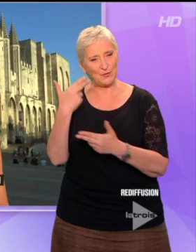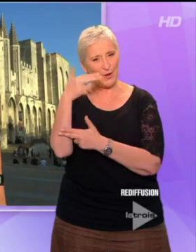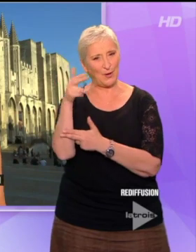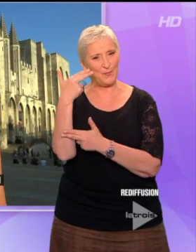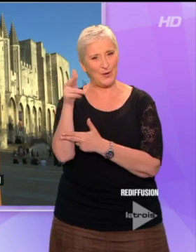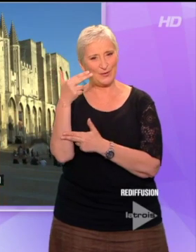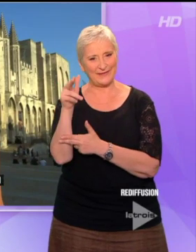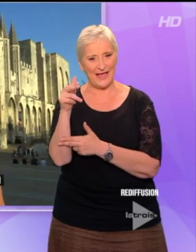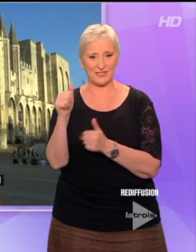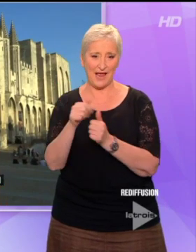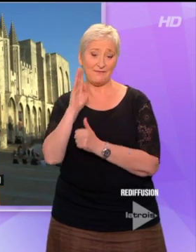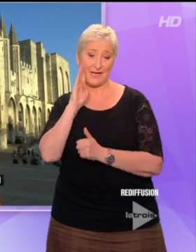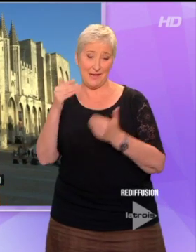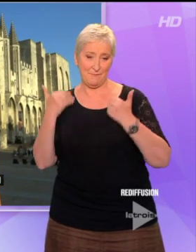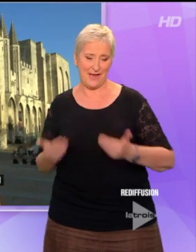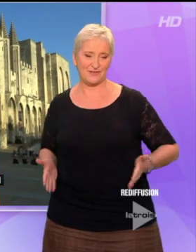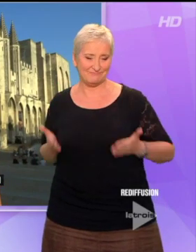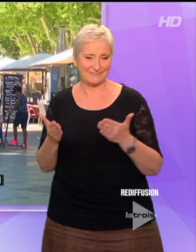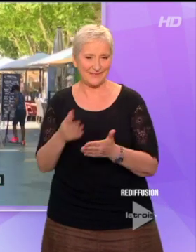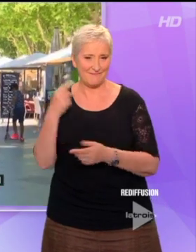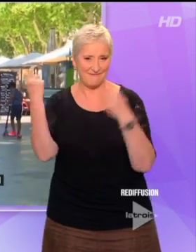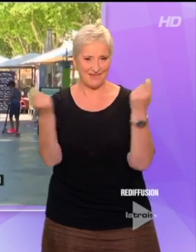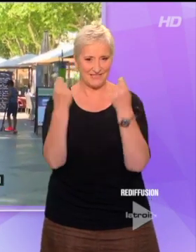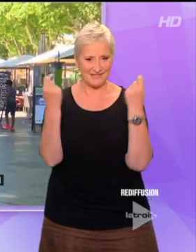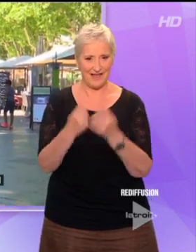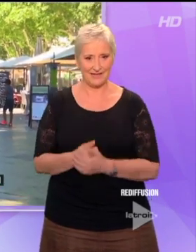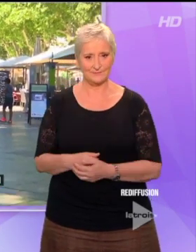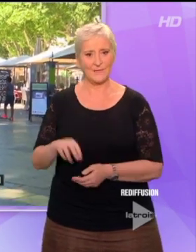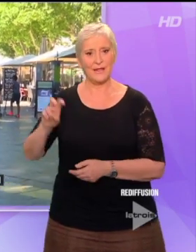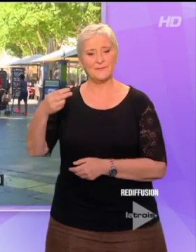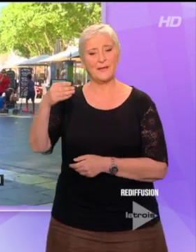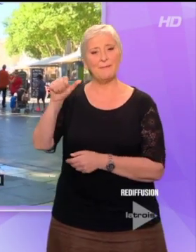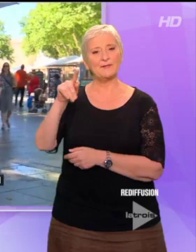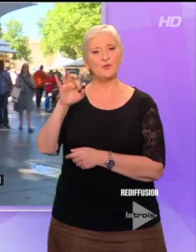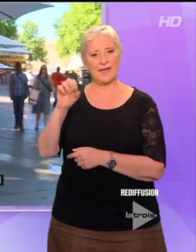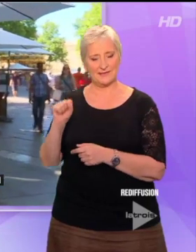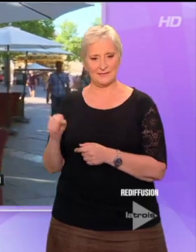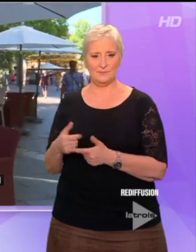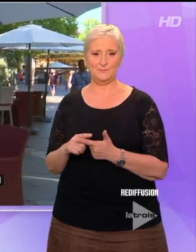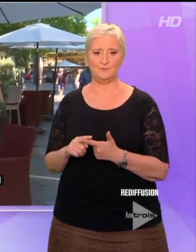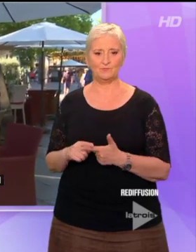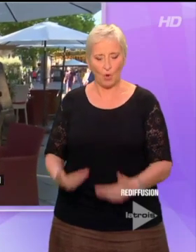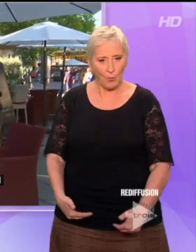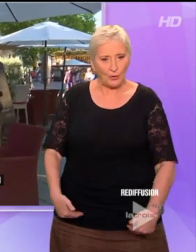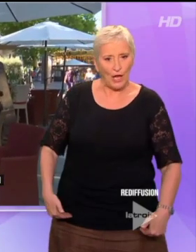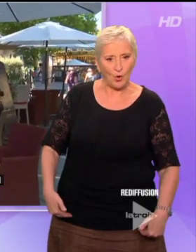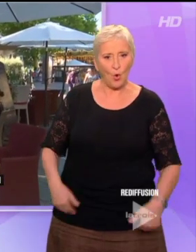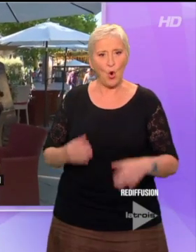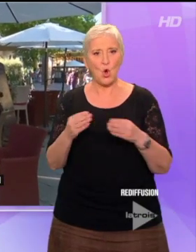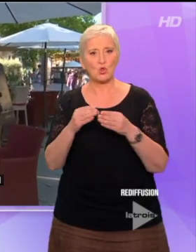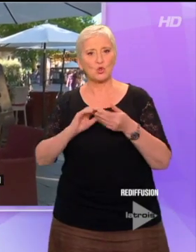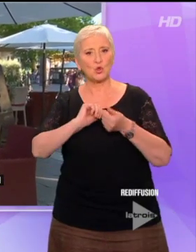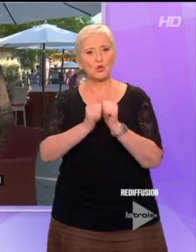reportage avec ces fameux Belges à Avignon. Pierre Mathuès à l'assaut d'Avignon, pantacourt et chaussures de sport